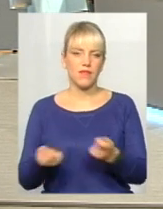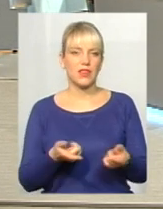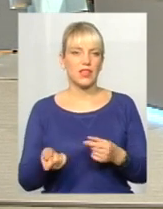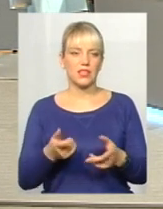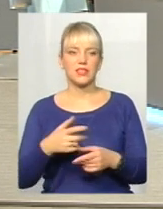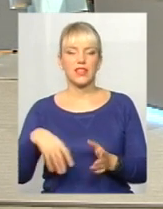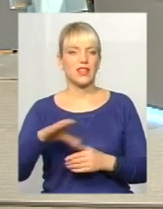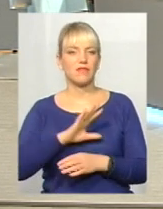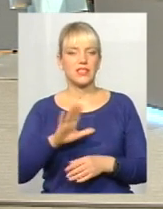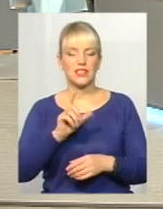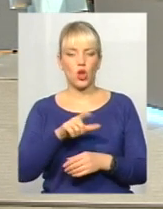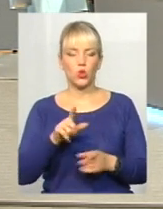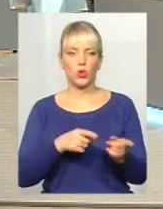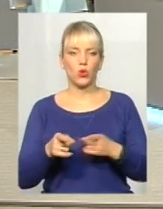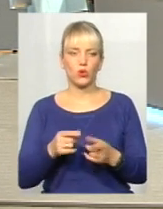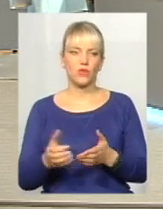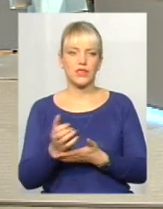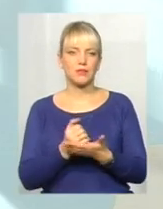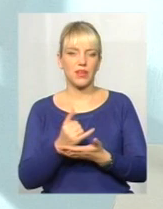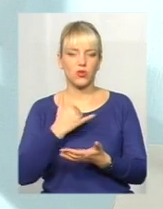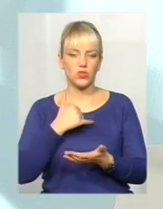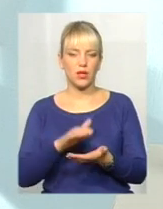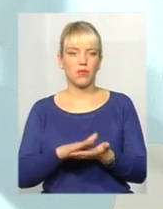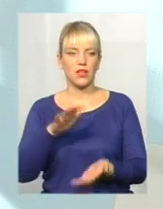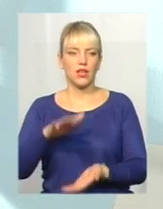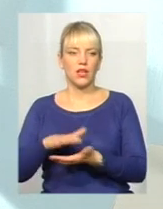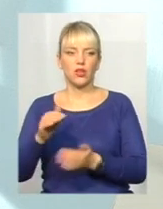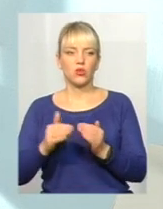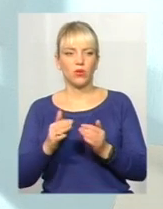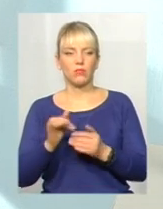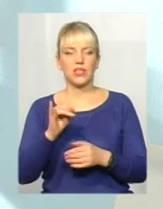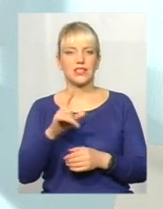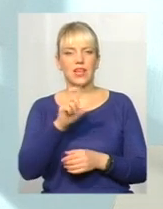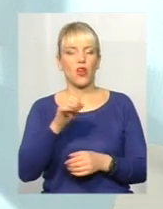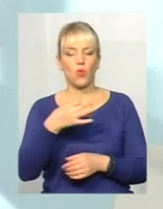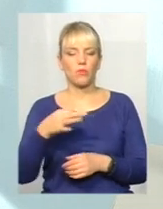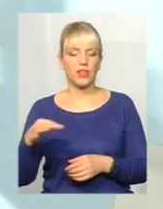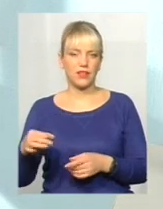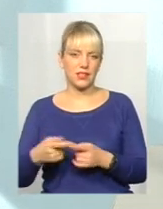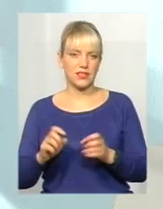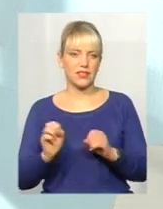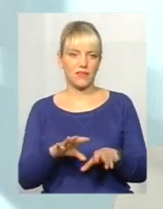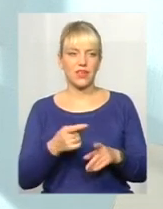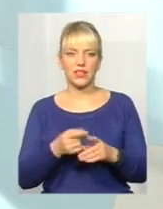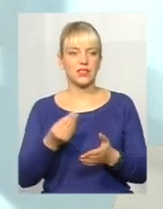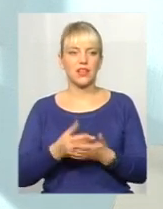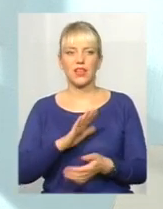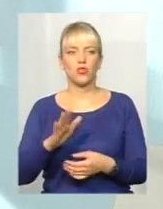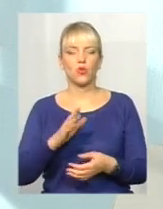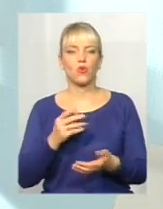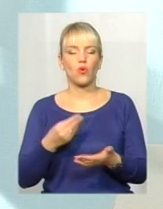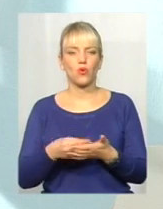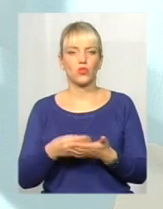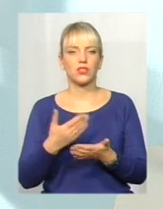поки що готові збирати в себе вдома і відносити певні копійки. Вони досить недорого коштують,